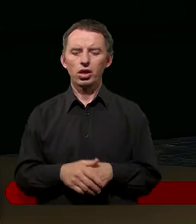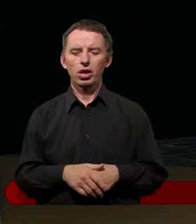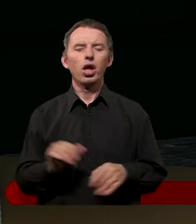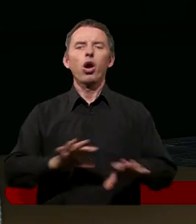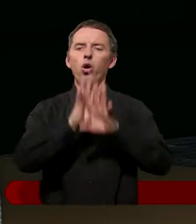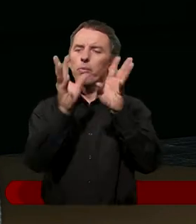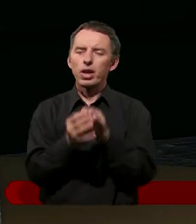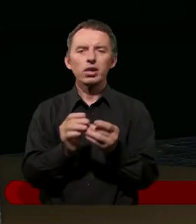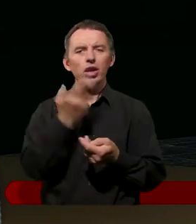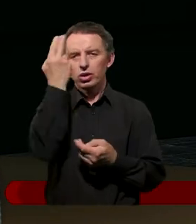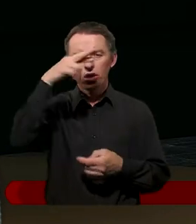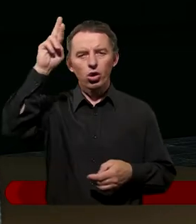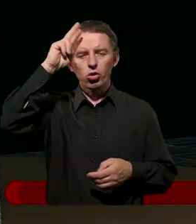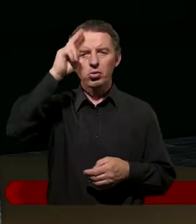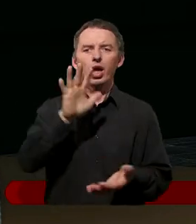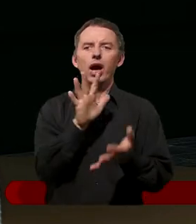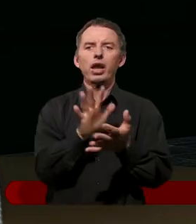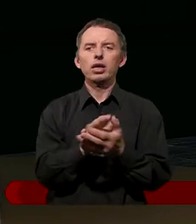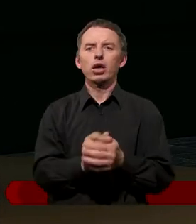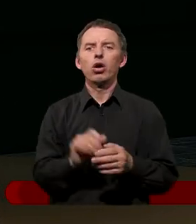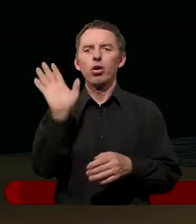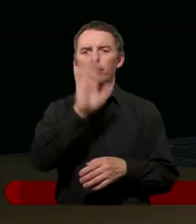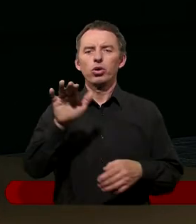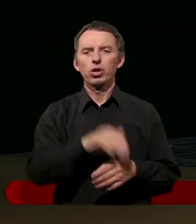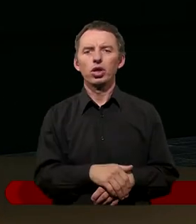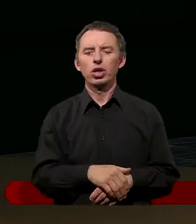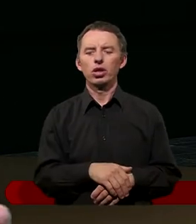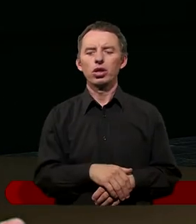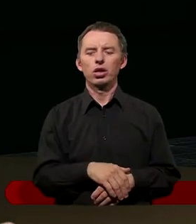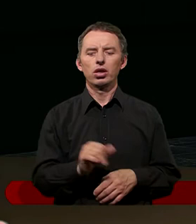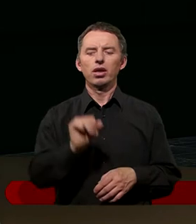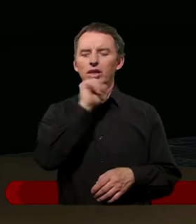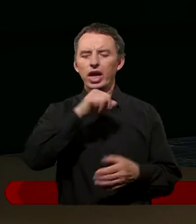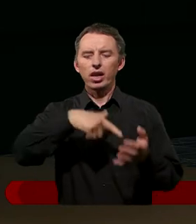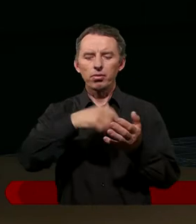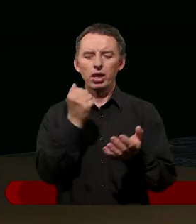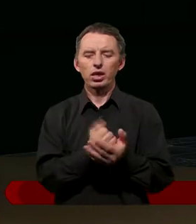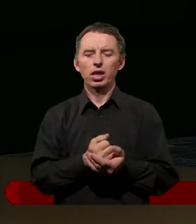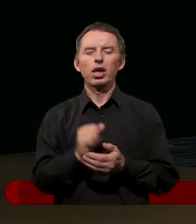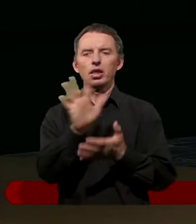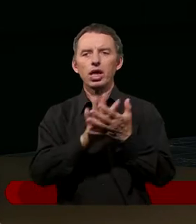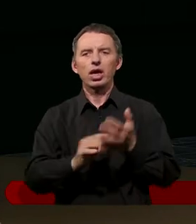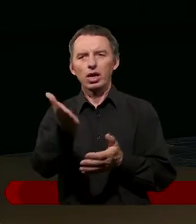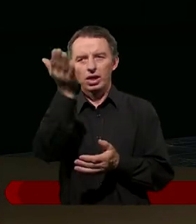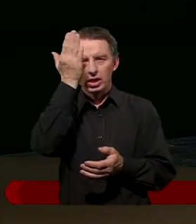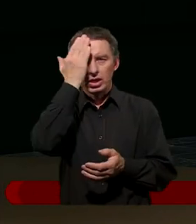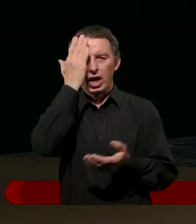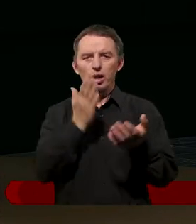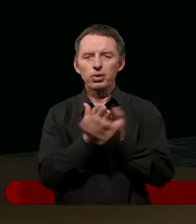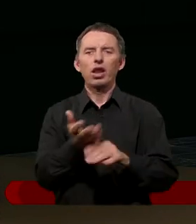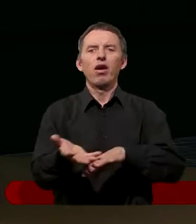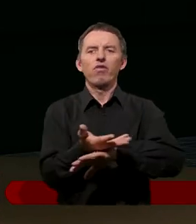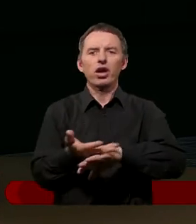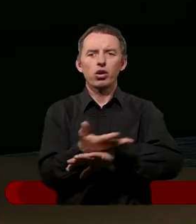Oni kompletnie nie rozumieli charakteru Bożego. Jest wiele tekstów w Biblii w Starym Testamencie też, czyli te teksty znane przez faryzeuszy,